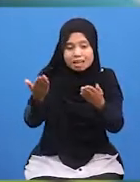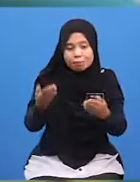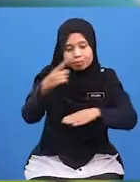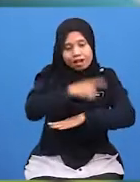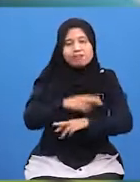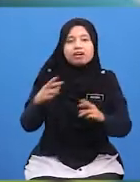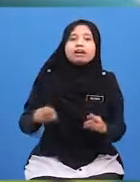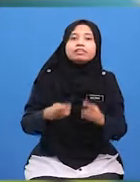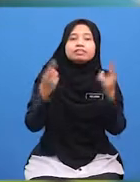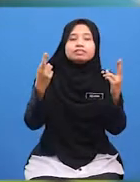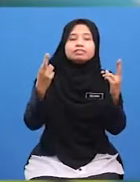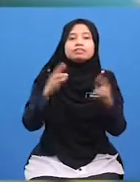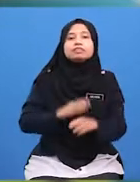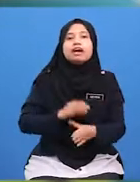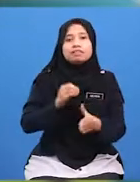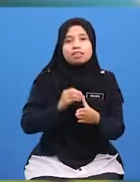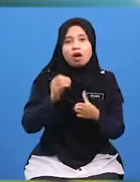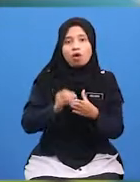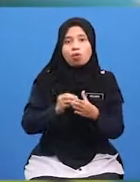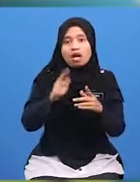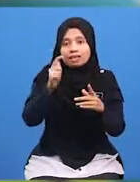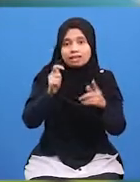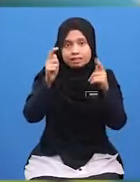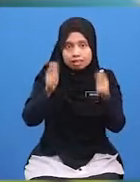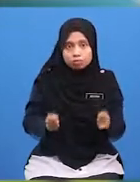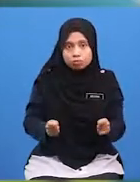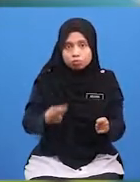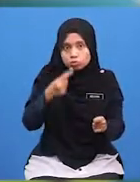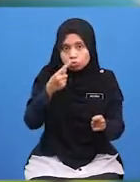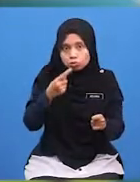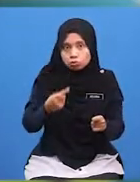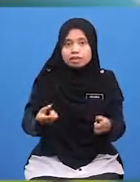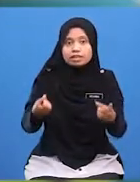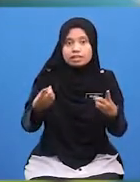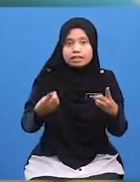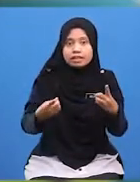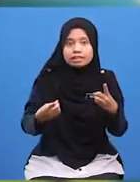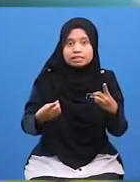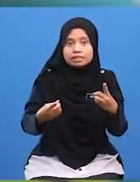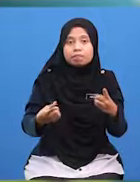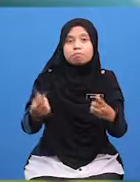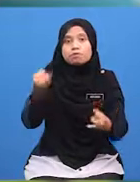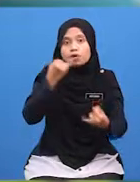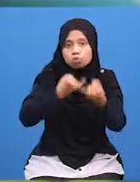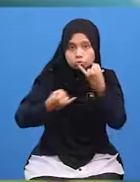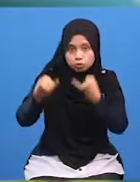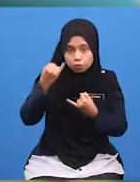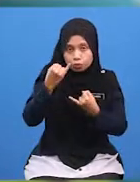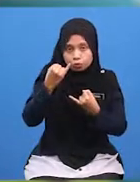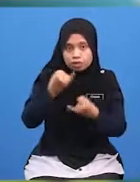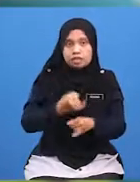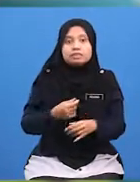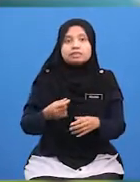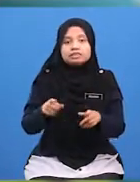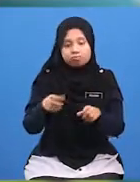Atau juga Tetamu yang datang Menziarahi Semasa kita Dan ahli keluarga kita